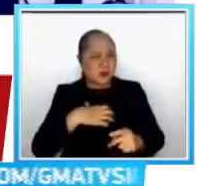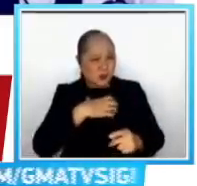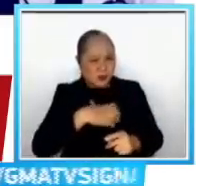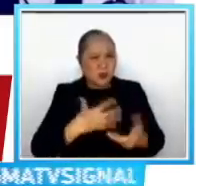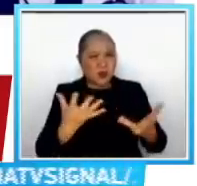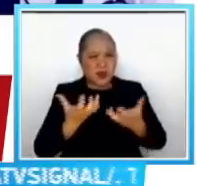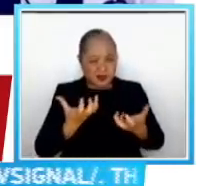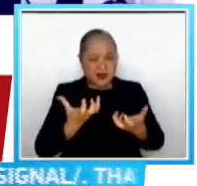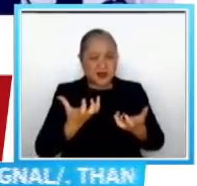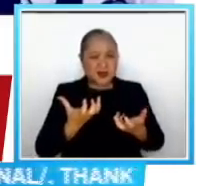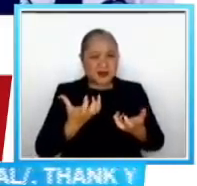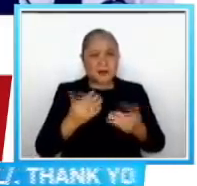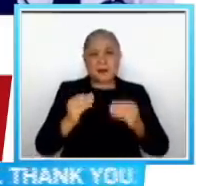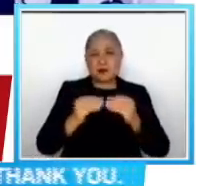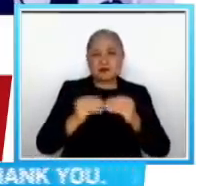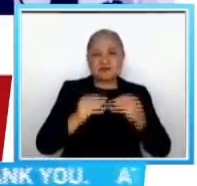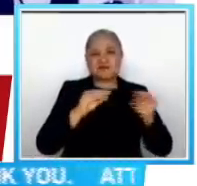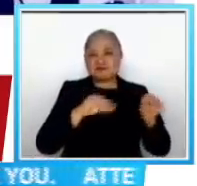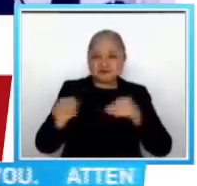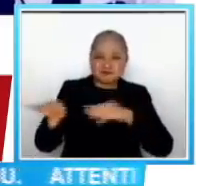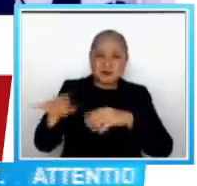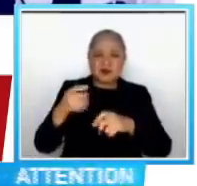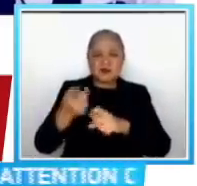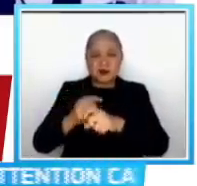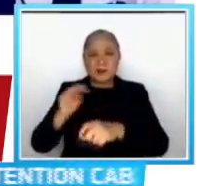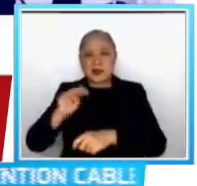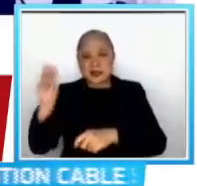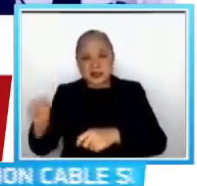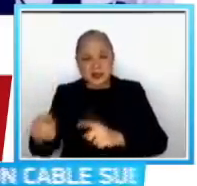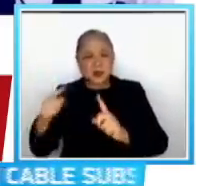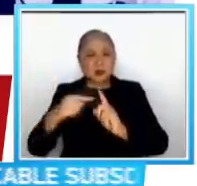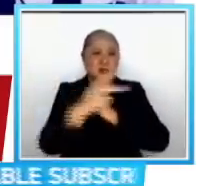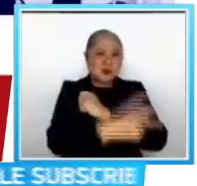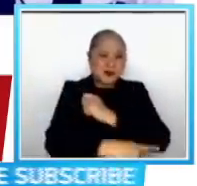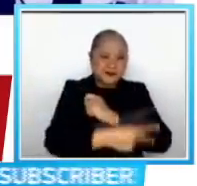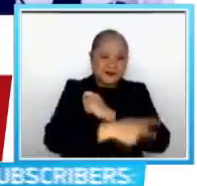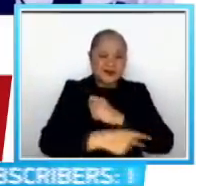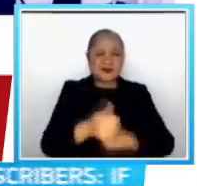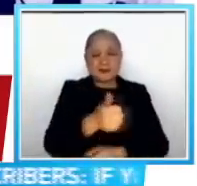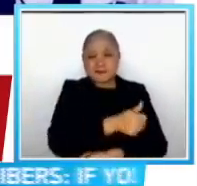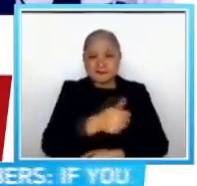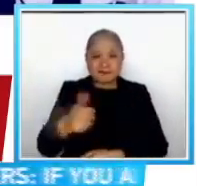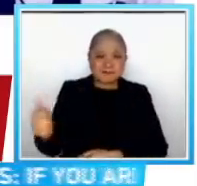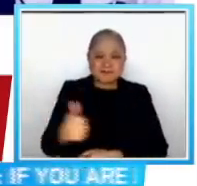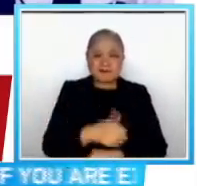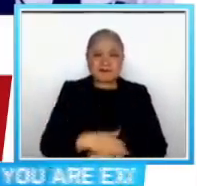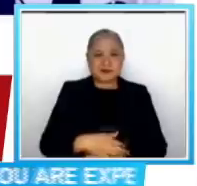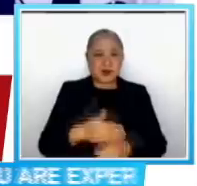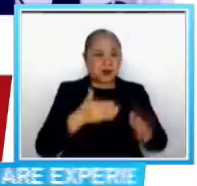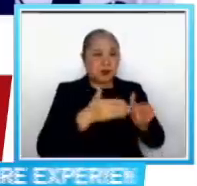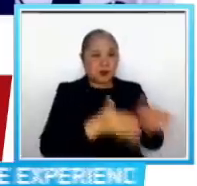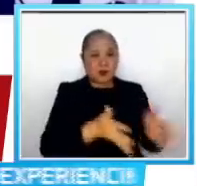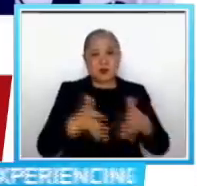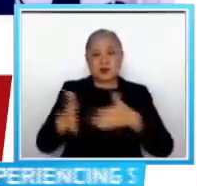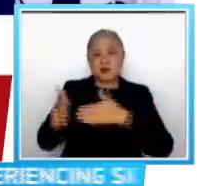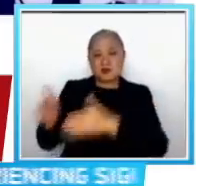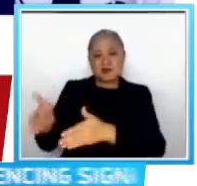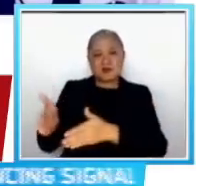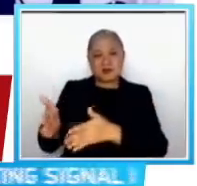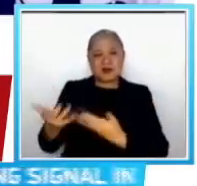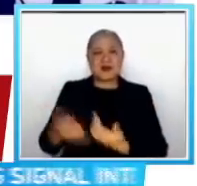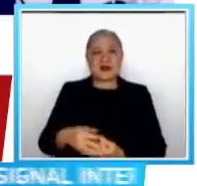nila ng mobility to and from Metro Manila And within po yung mga routes na not touching